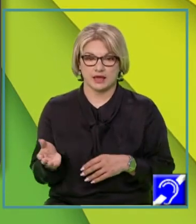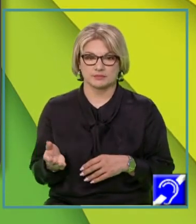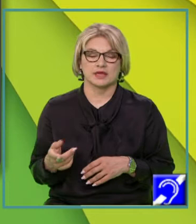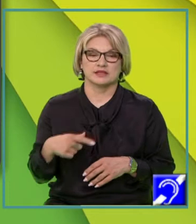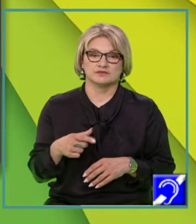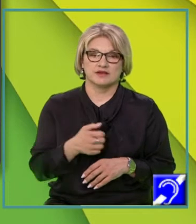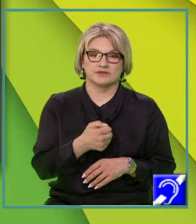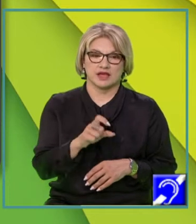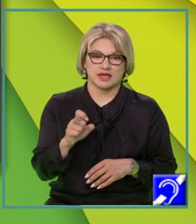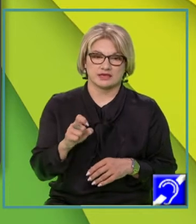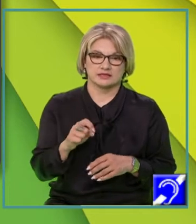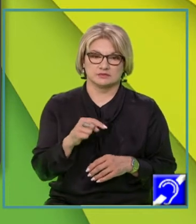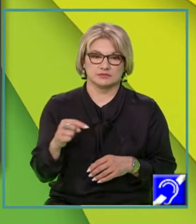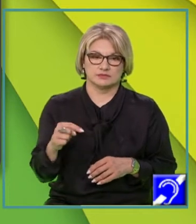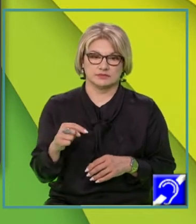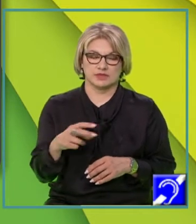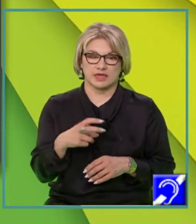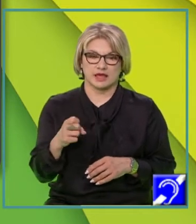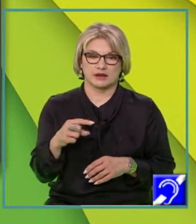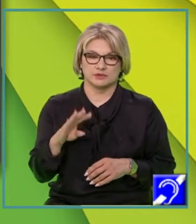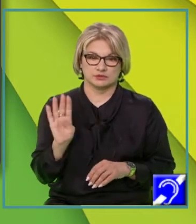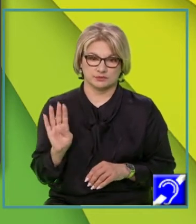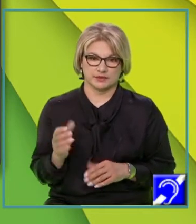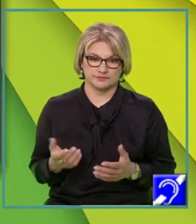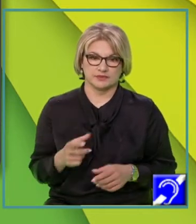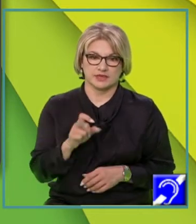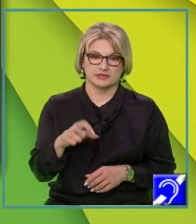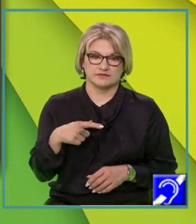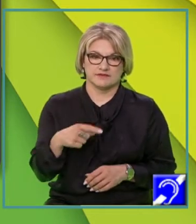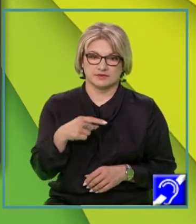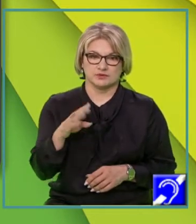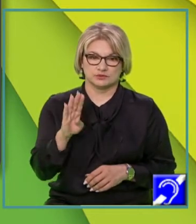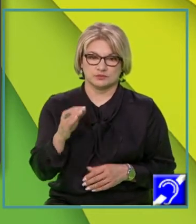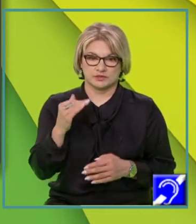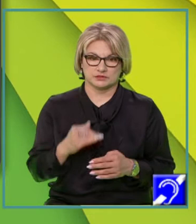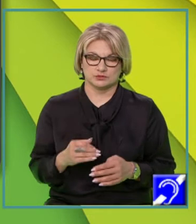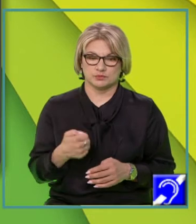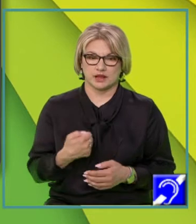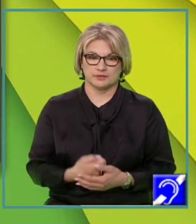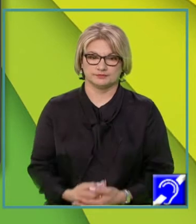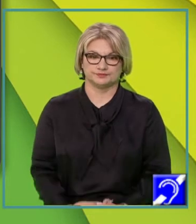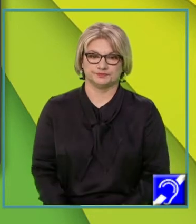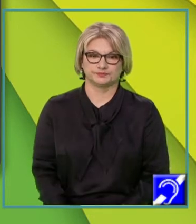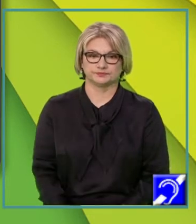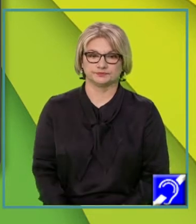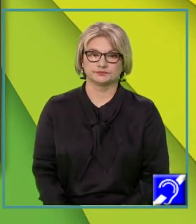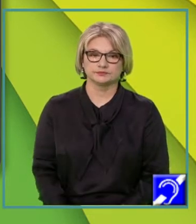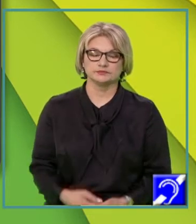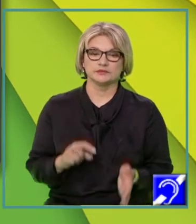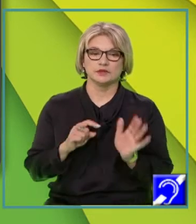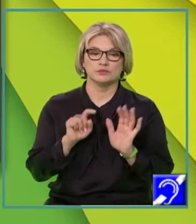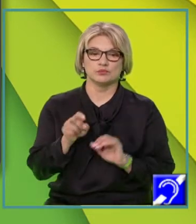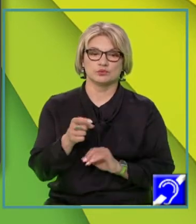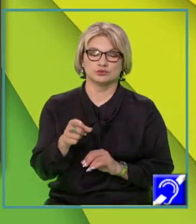egal cu minus B, așadar, X va fi minus B supra A. Iar punctul de